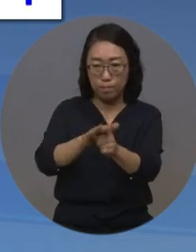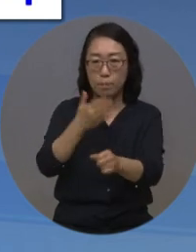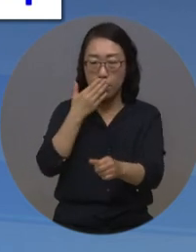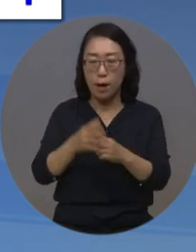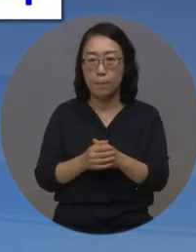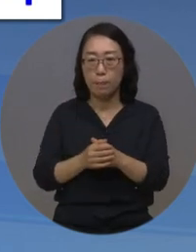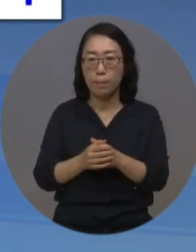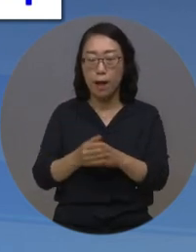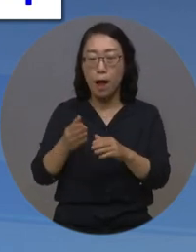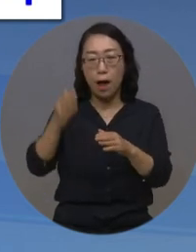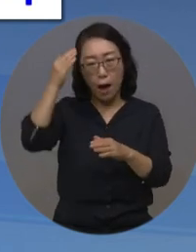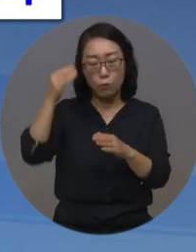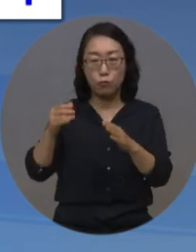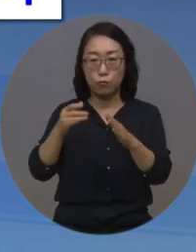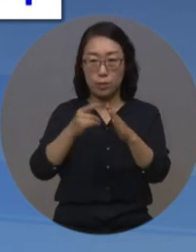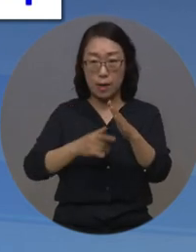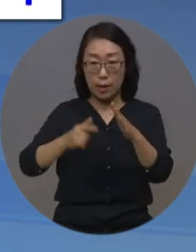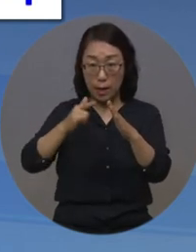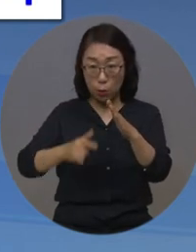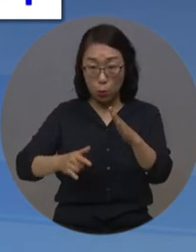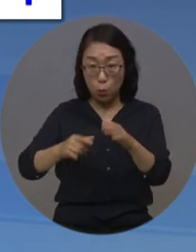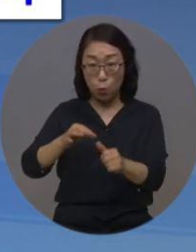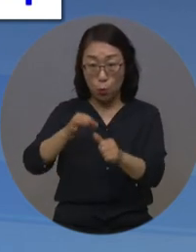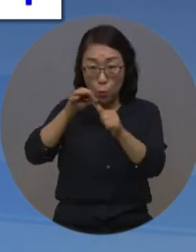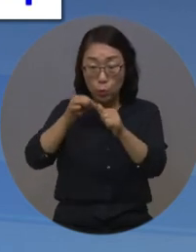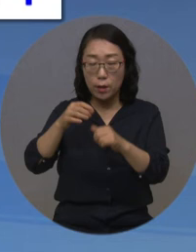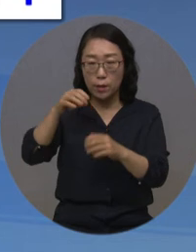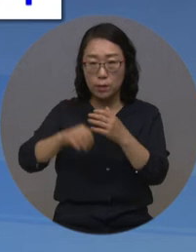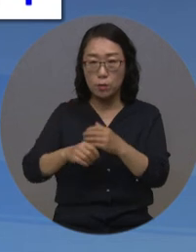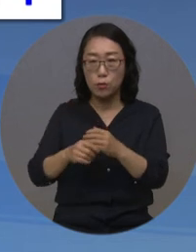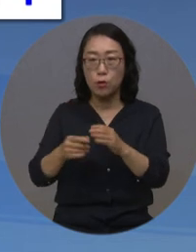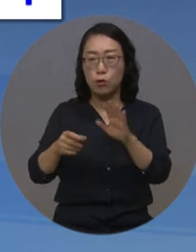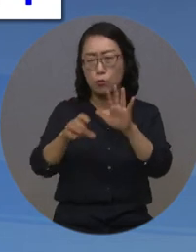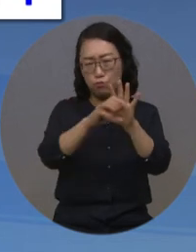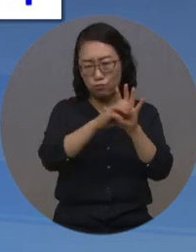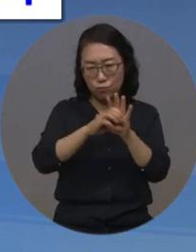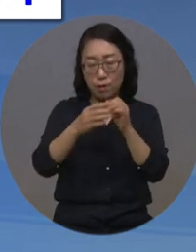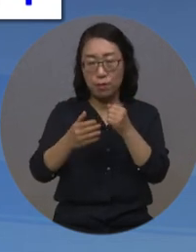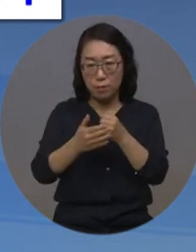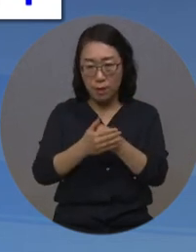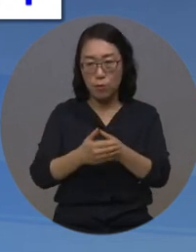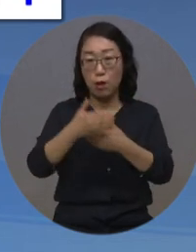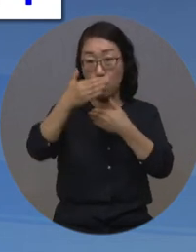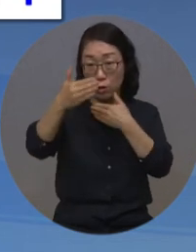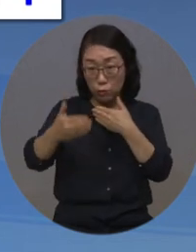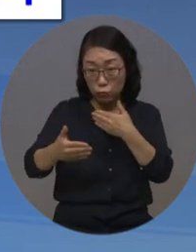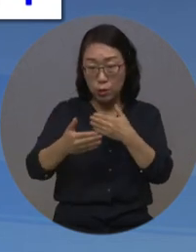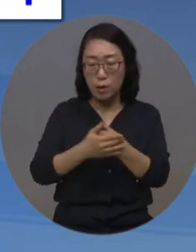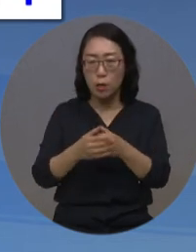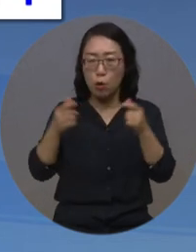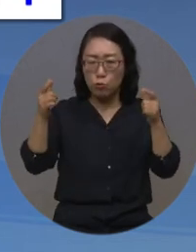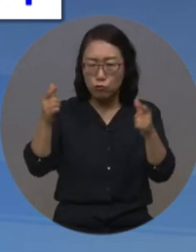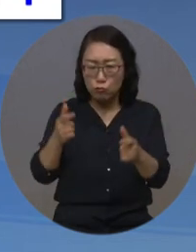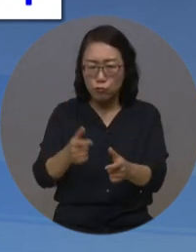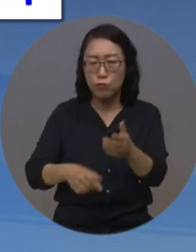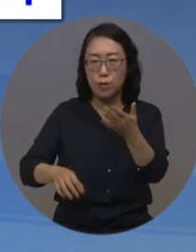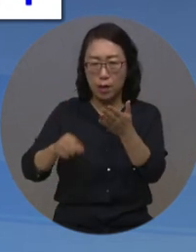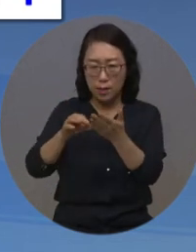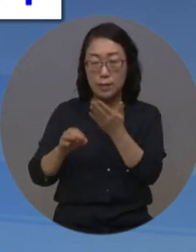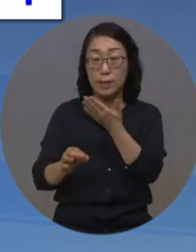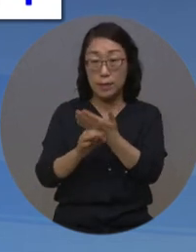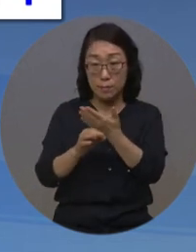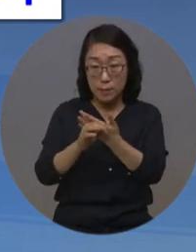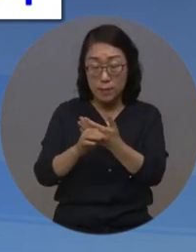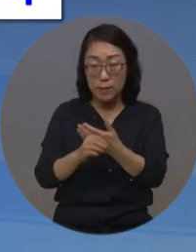한국장애인고용공단 고용개발원은 정부의 사회적 거리 두기 강화에 따라 코로나19 확산이 진정될 때까지 장애인